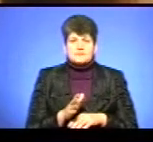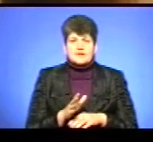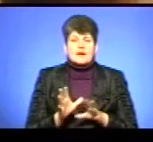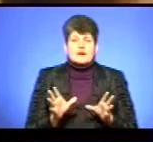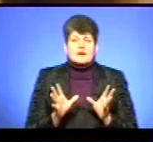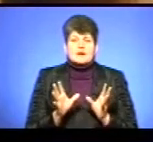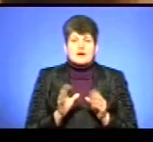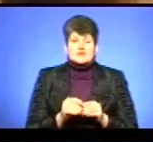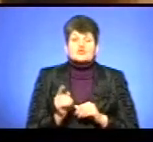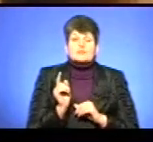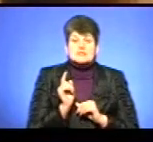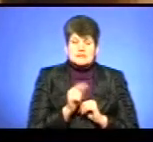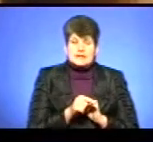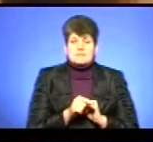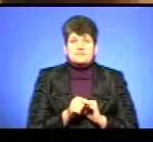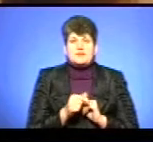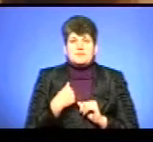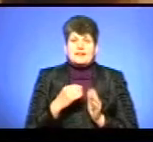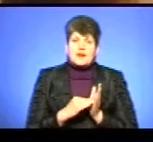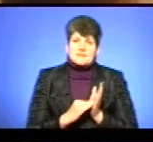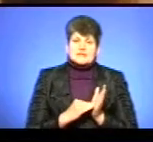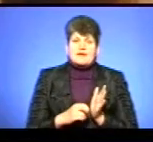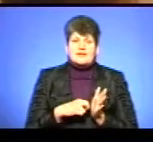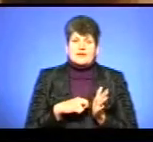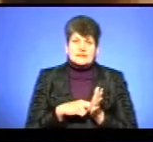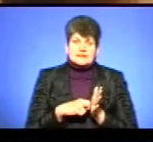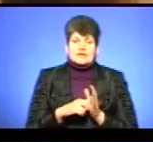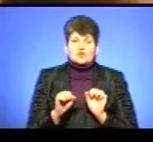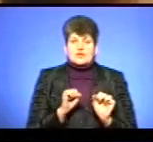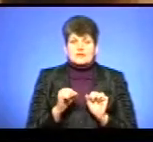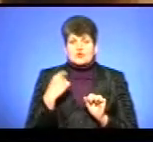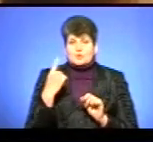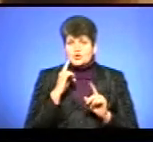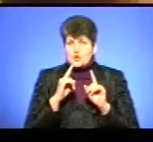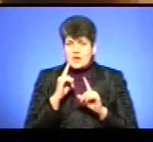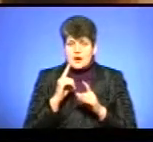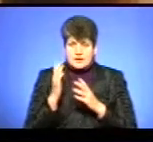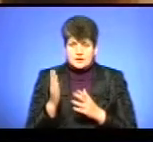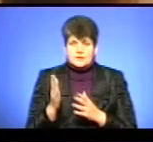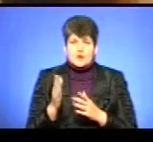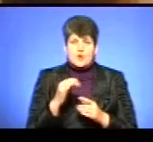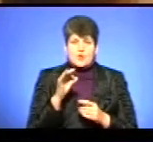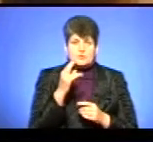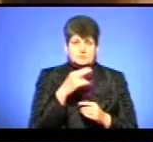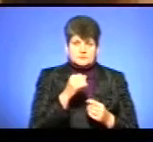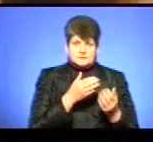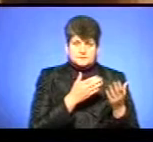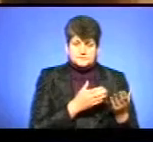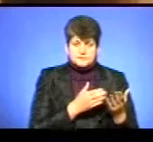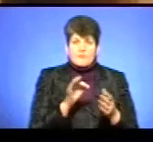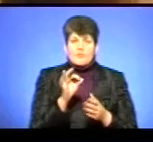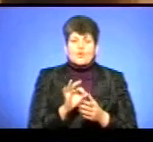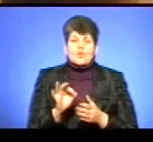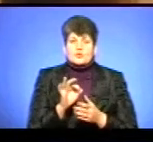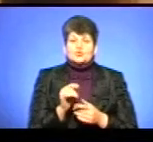Разом з тим, ми написали листи до керівництва обласної ради і облдержадміністрації про